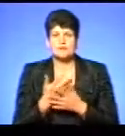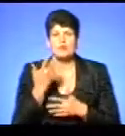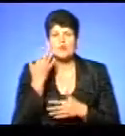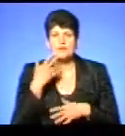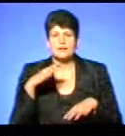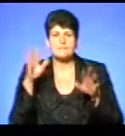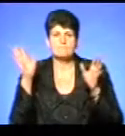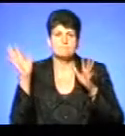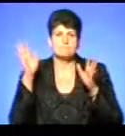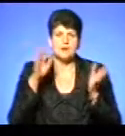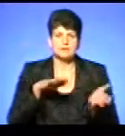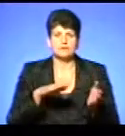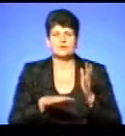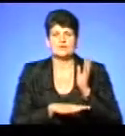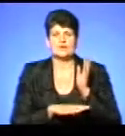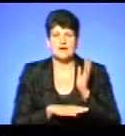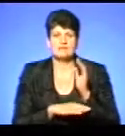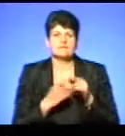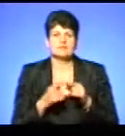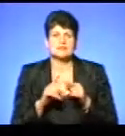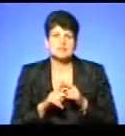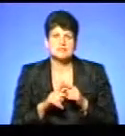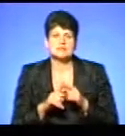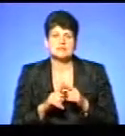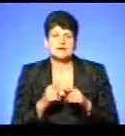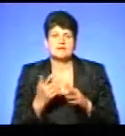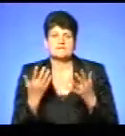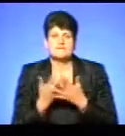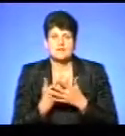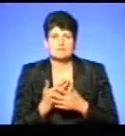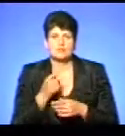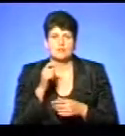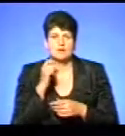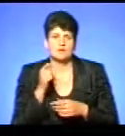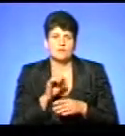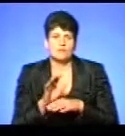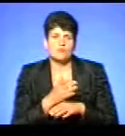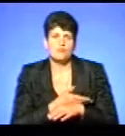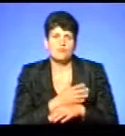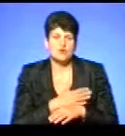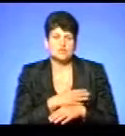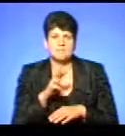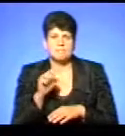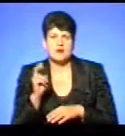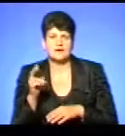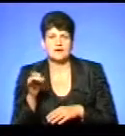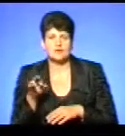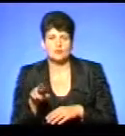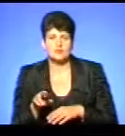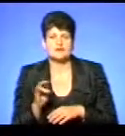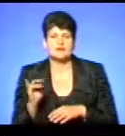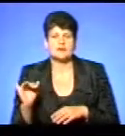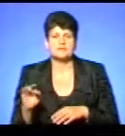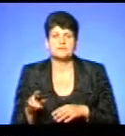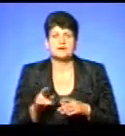драматичний фільм спільного виробництва України, Польщі та Македонії. Режисеркою і сценаристом фільму є Марисія Нікітюк.